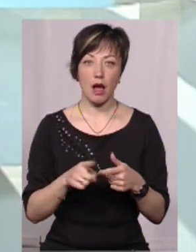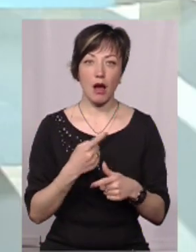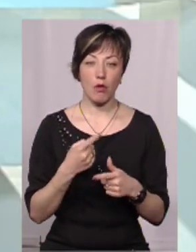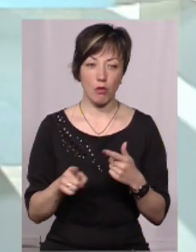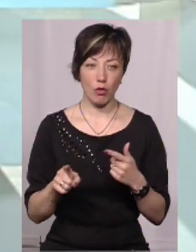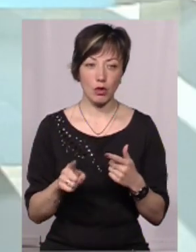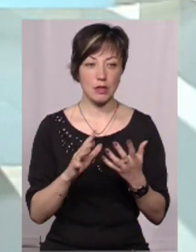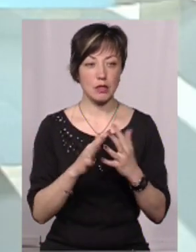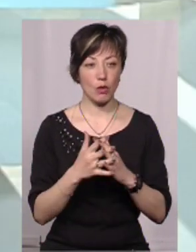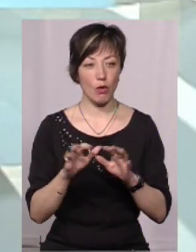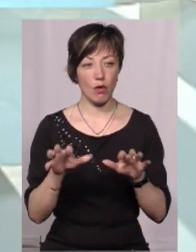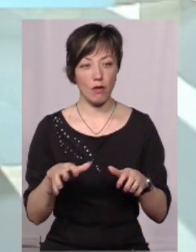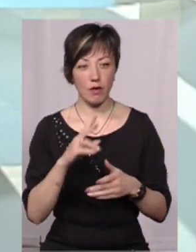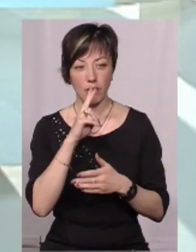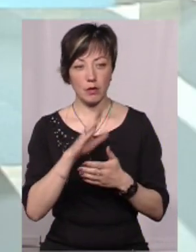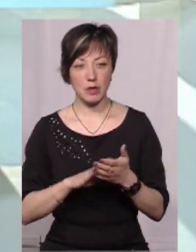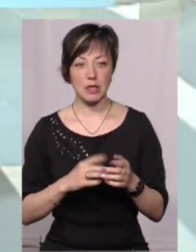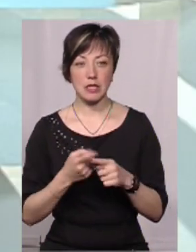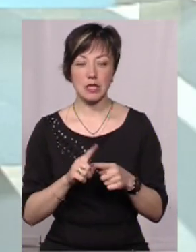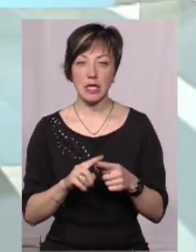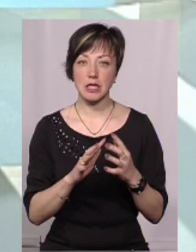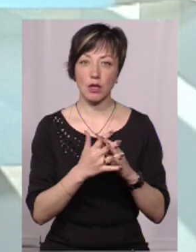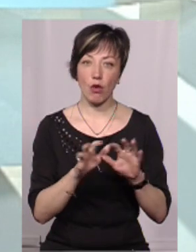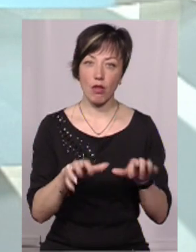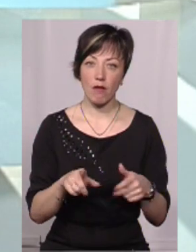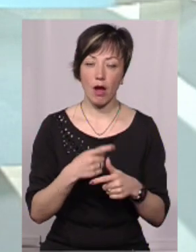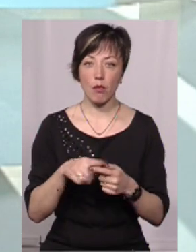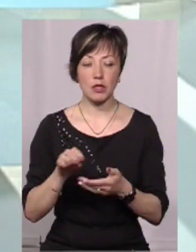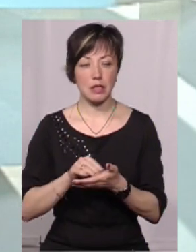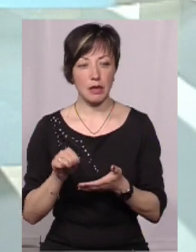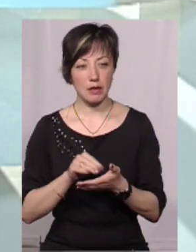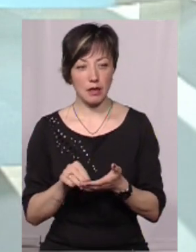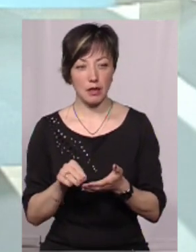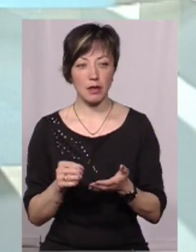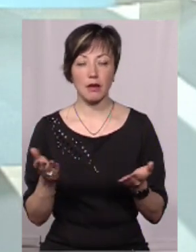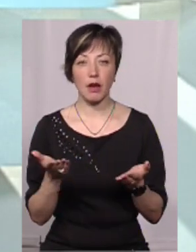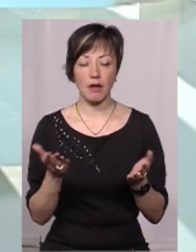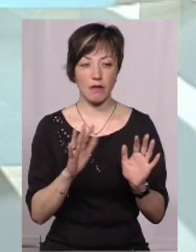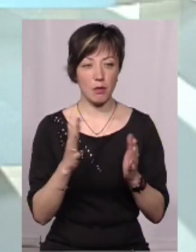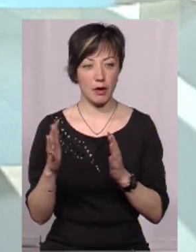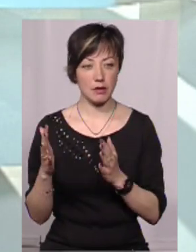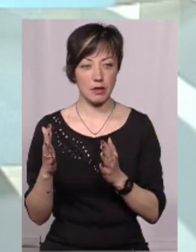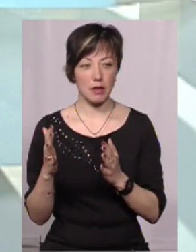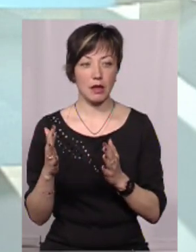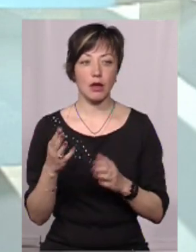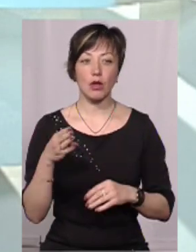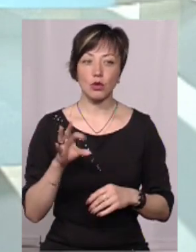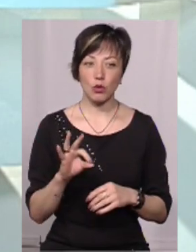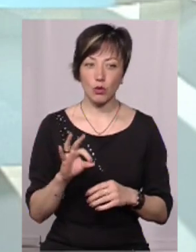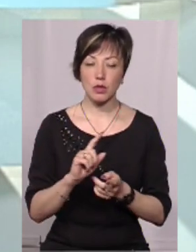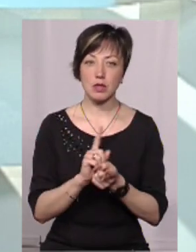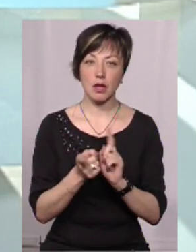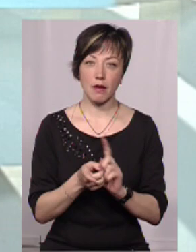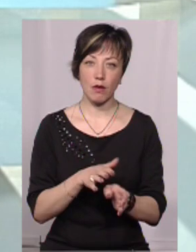сільський голова, або секретар, як в яких випадках, то він